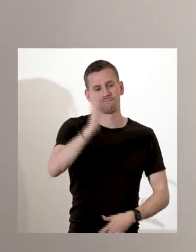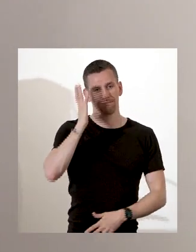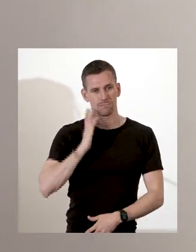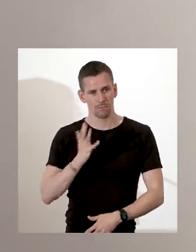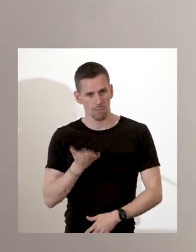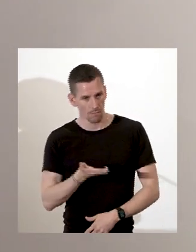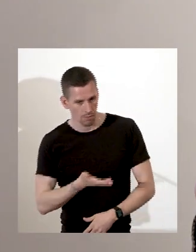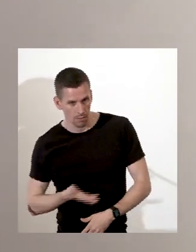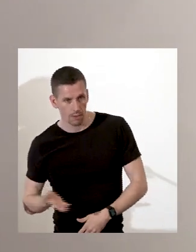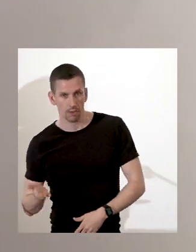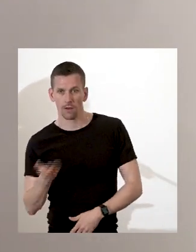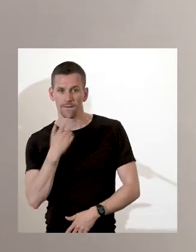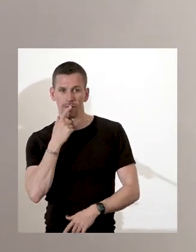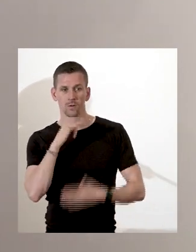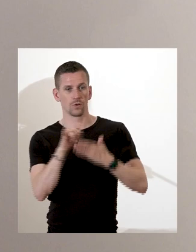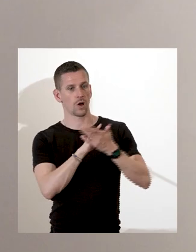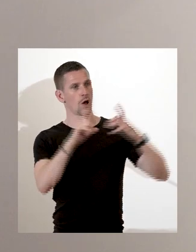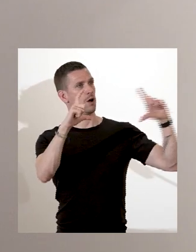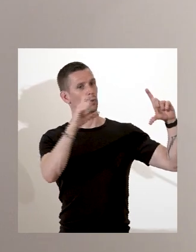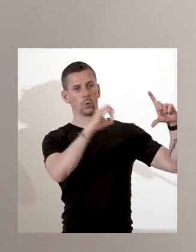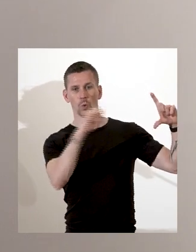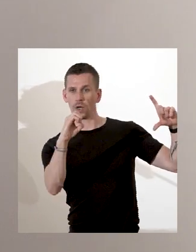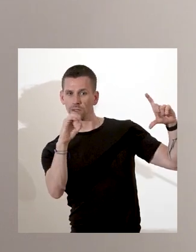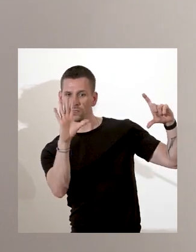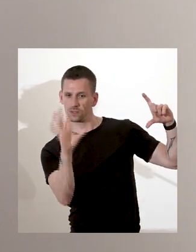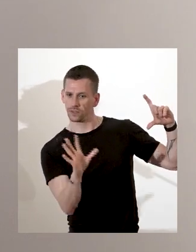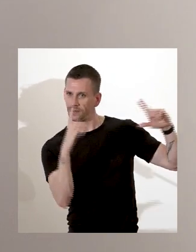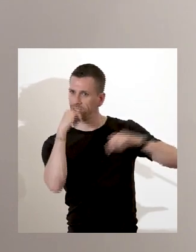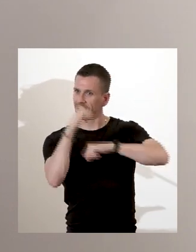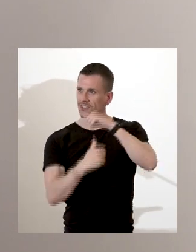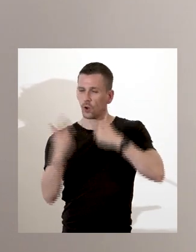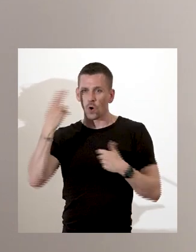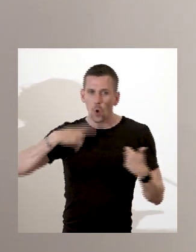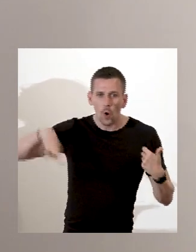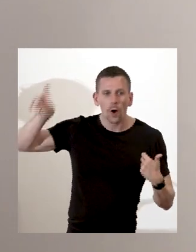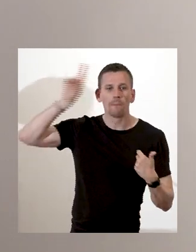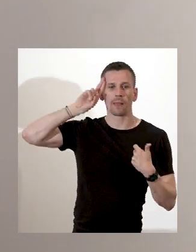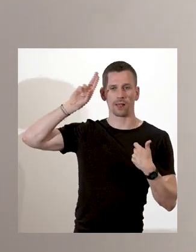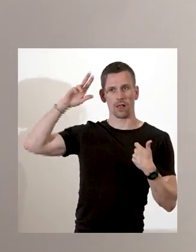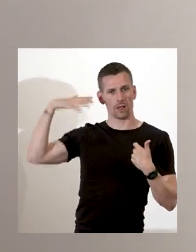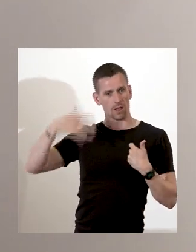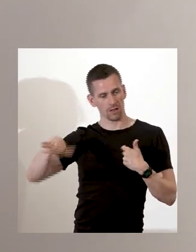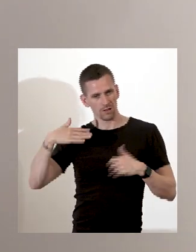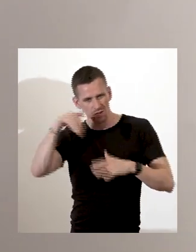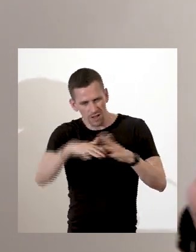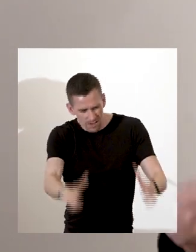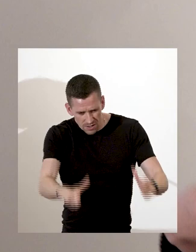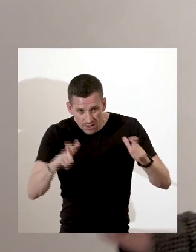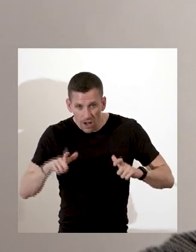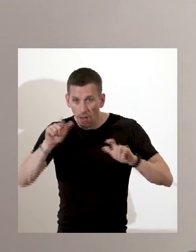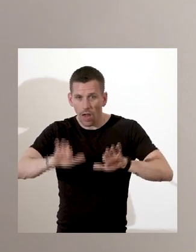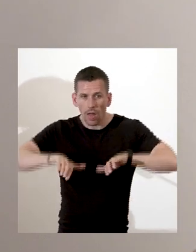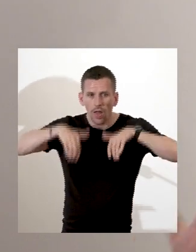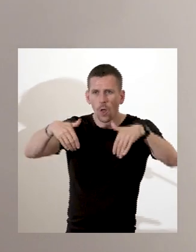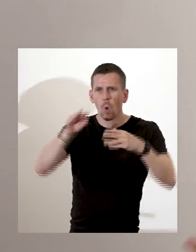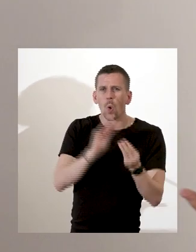européenne, mais en même temps, dans les cercueils, on trouve également des objets précieux qui ont été donnés par les familles